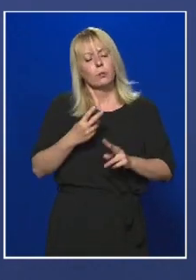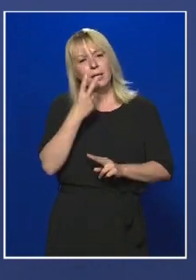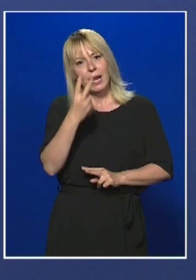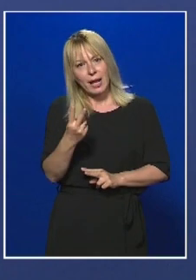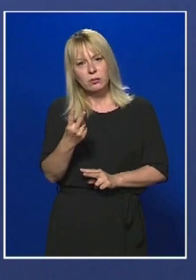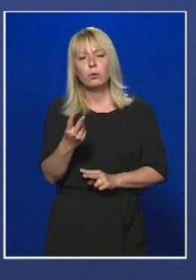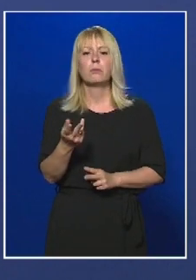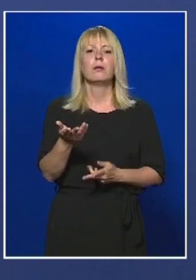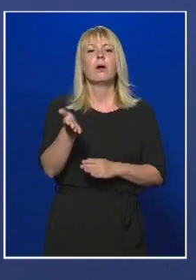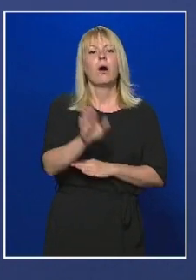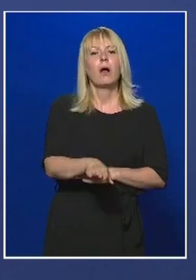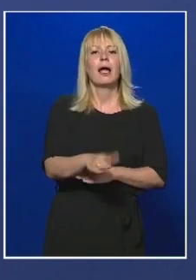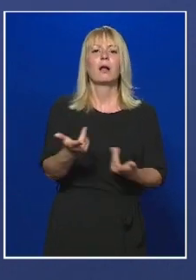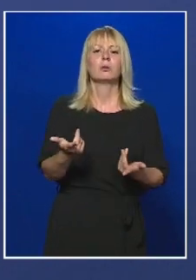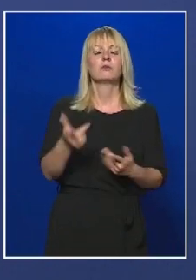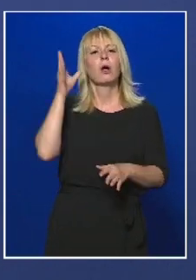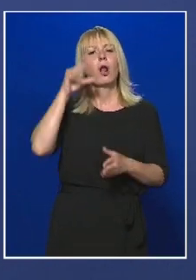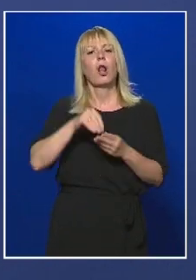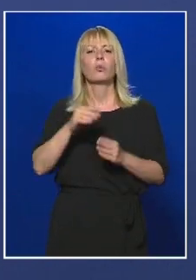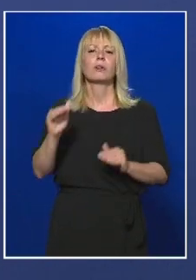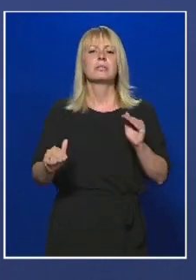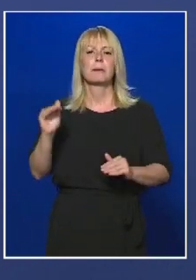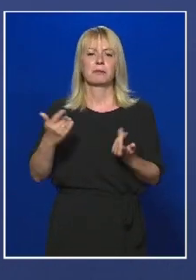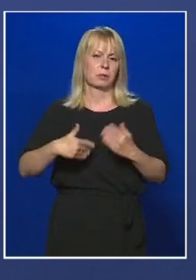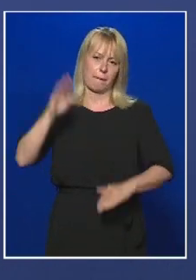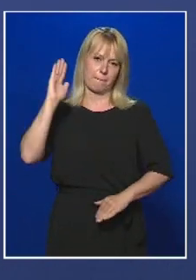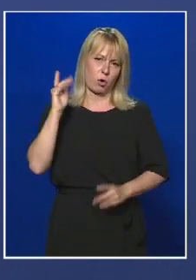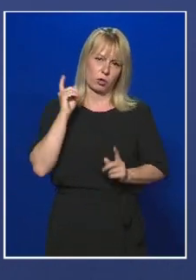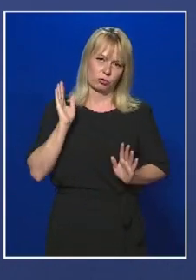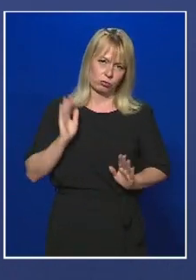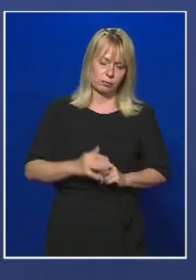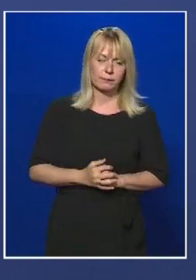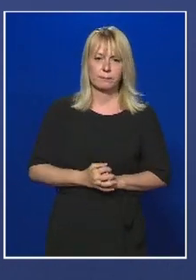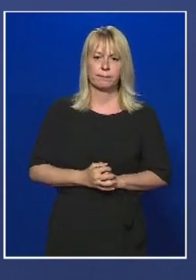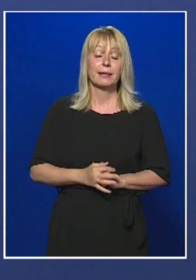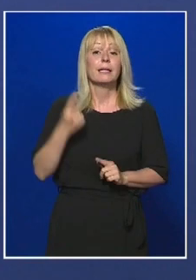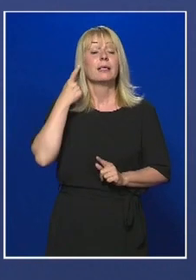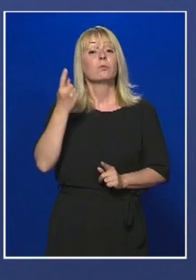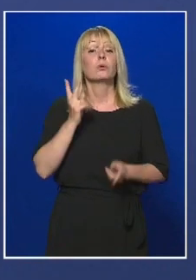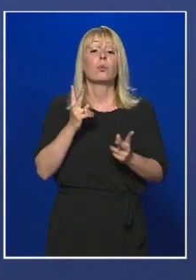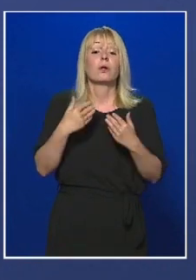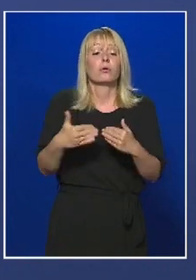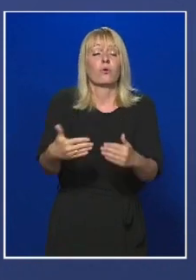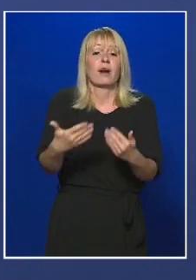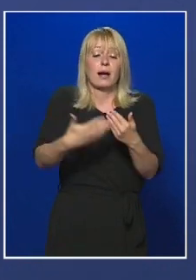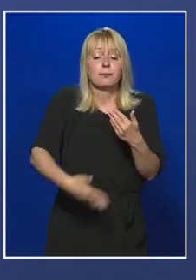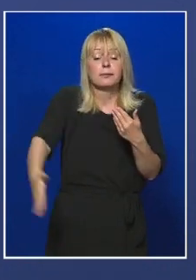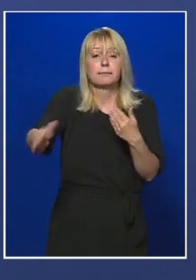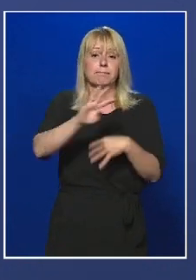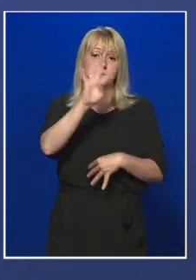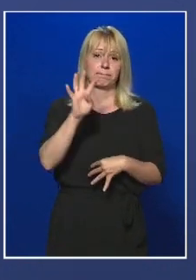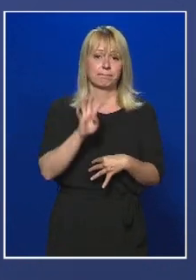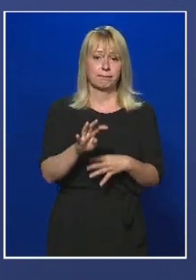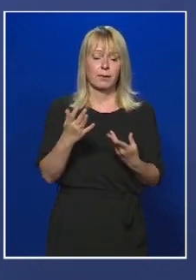halálozás az ország lakosságához képest egyáltalán nem magas. Nem tudjuk, hogy hogy lesz tovább, szerencsére